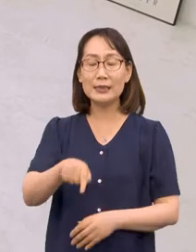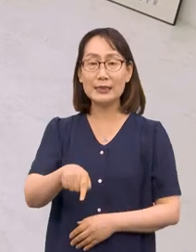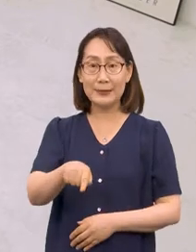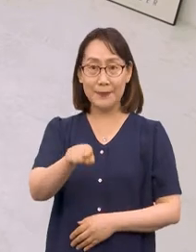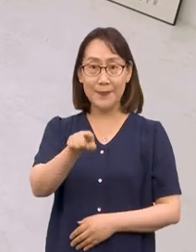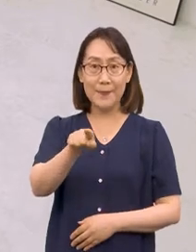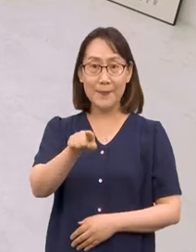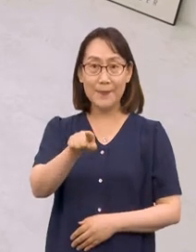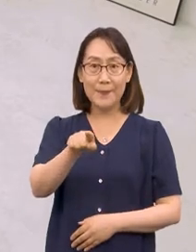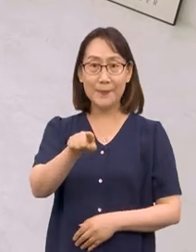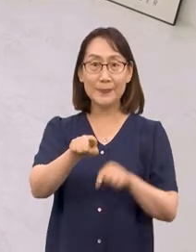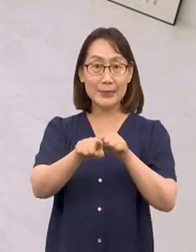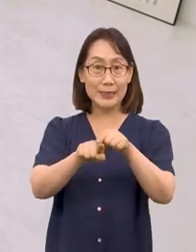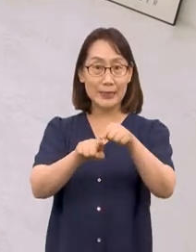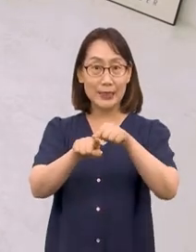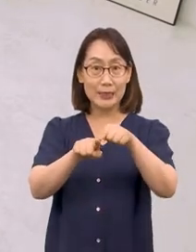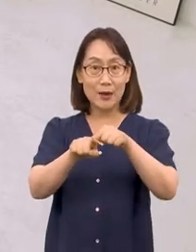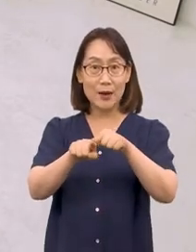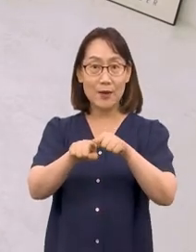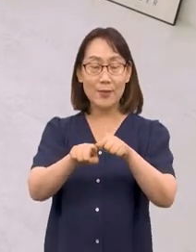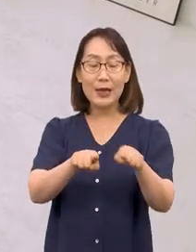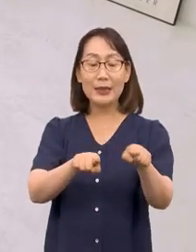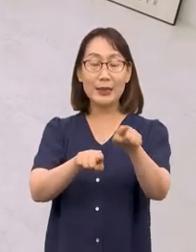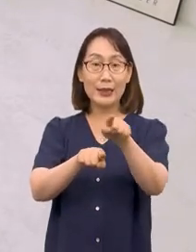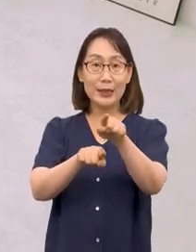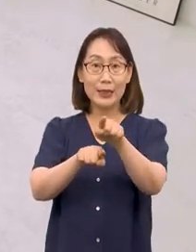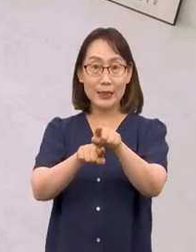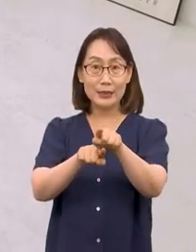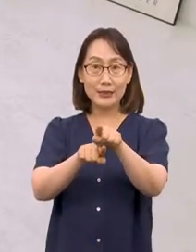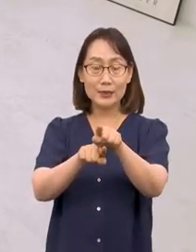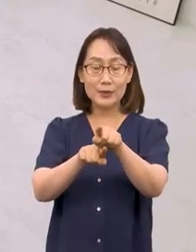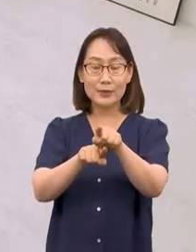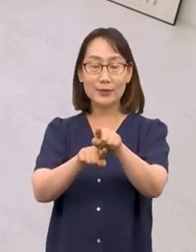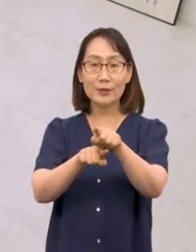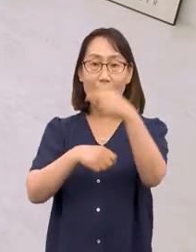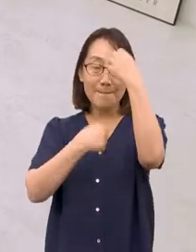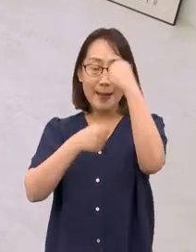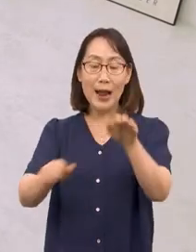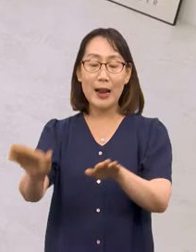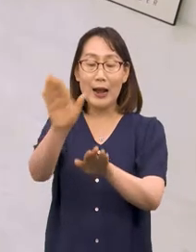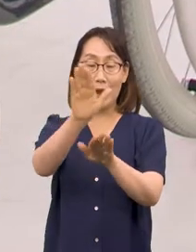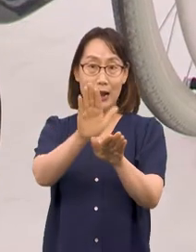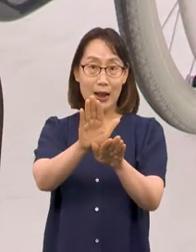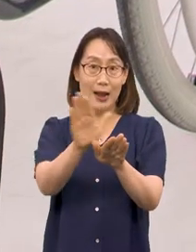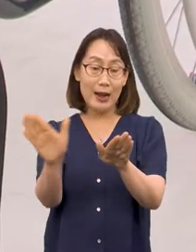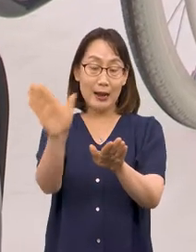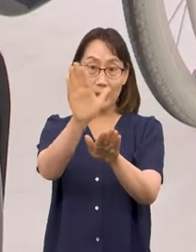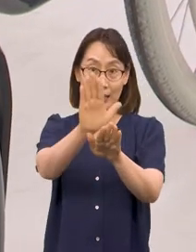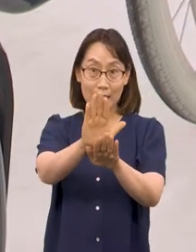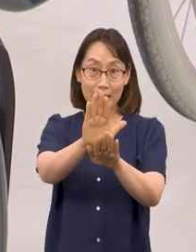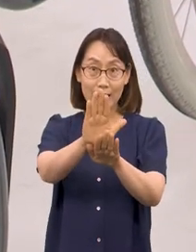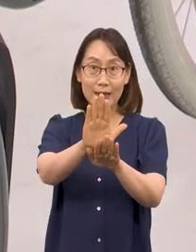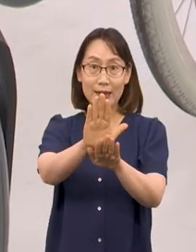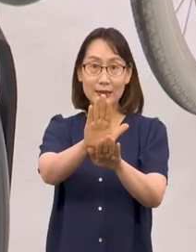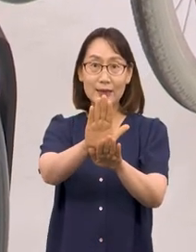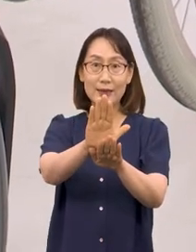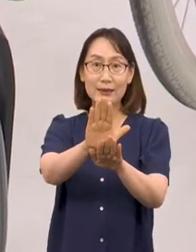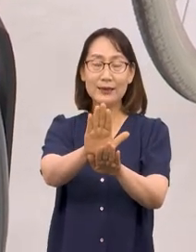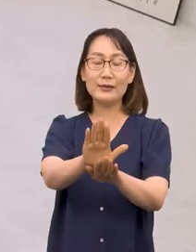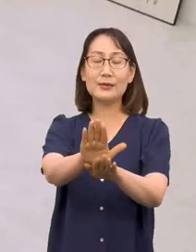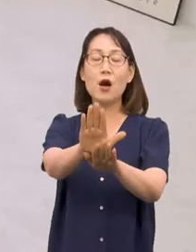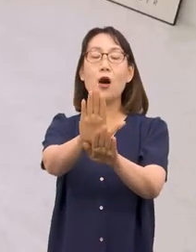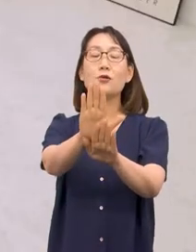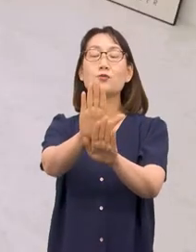편 상태에서 반대쪽 다리, 발 뒤꿈치를 엄지발가락 위에 올려주세요. 그